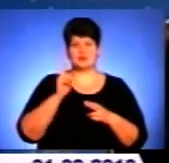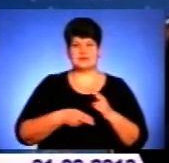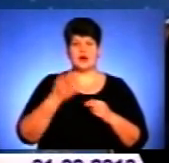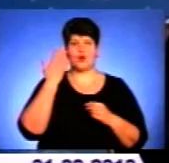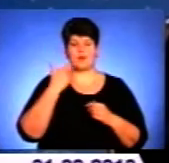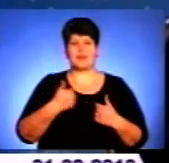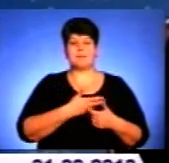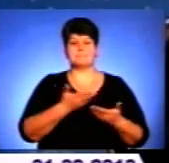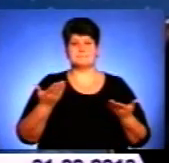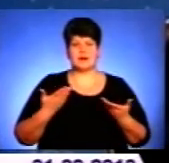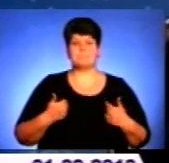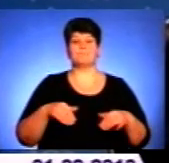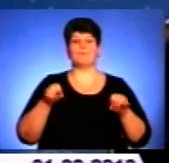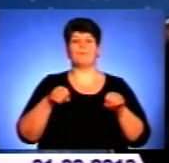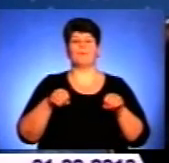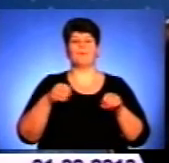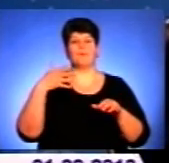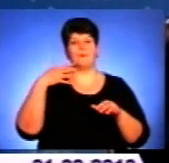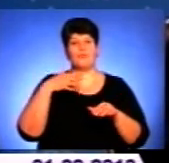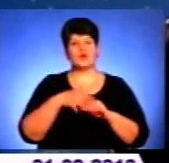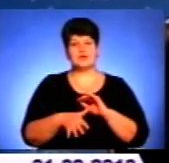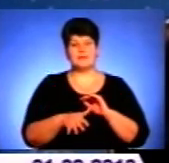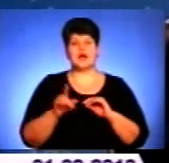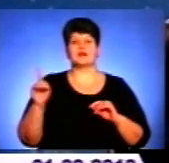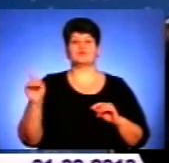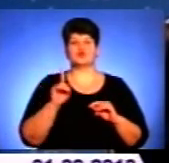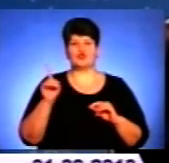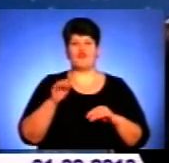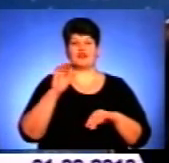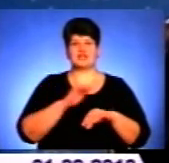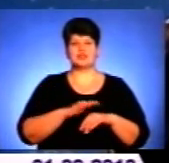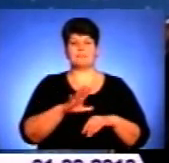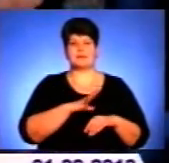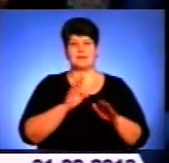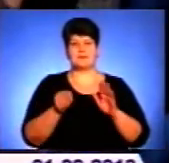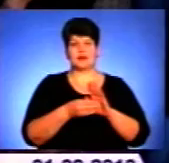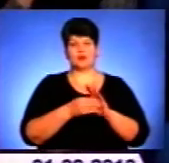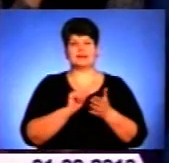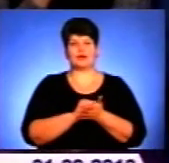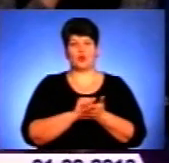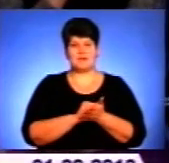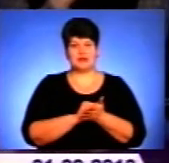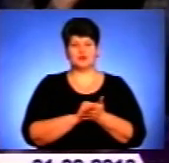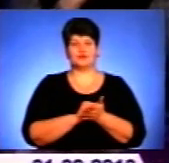розуміємо, що фактично був підлог документів,